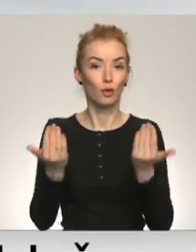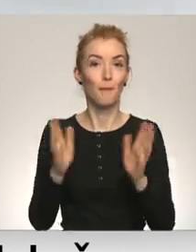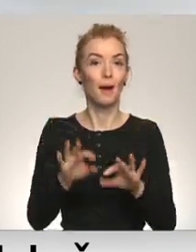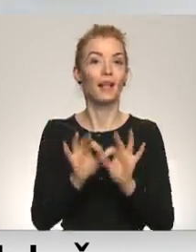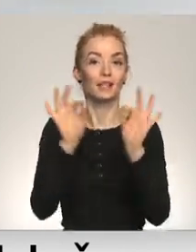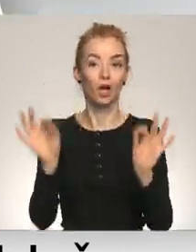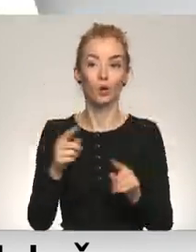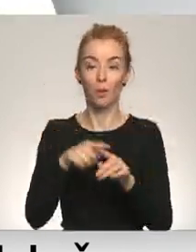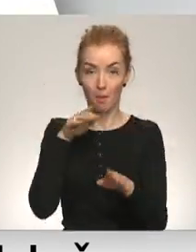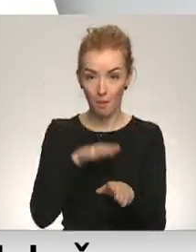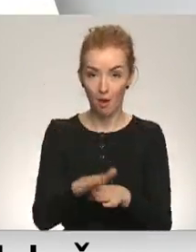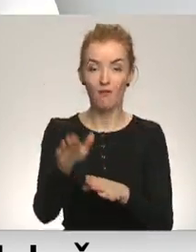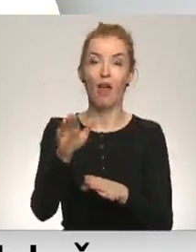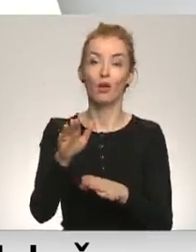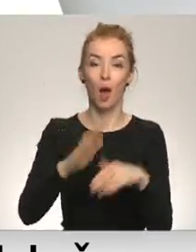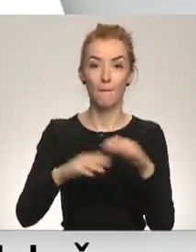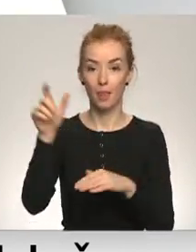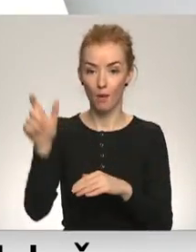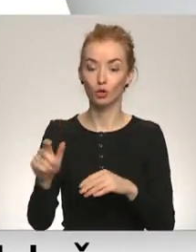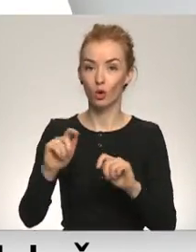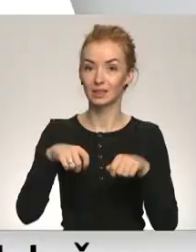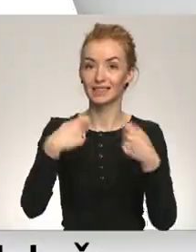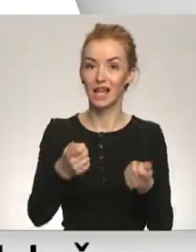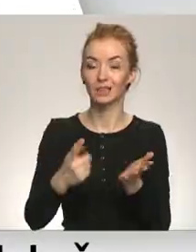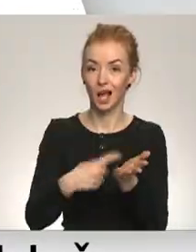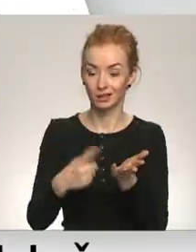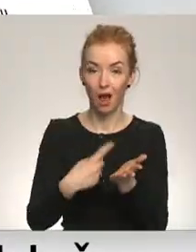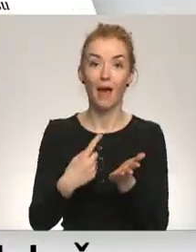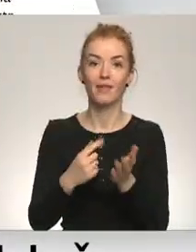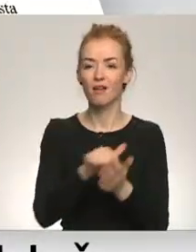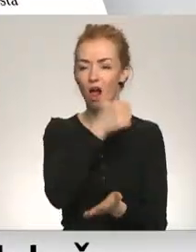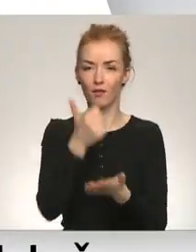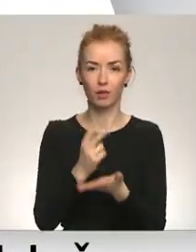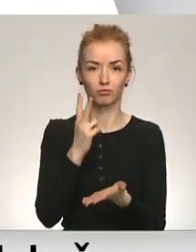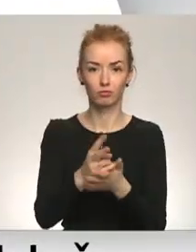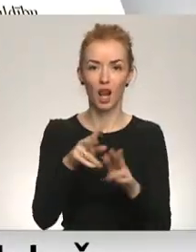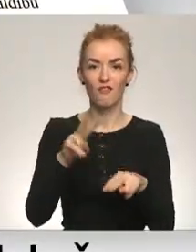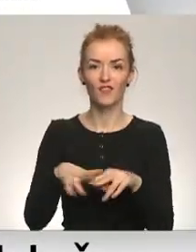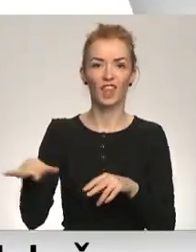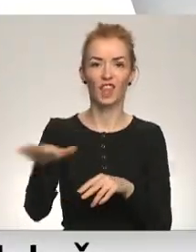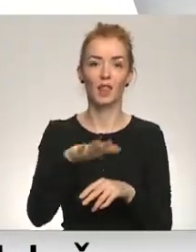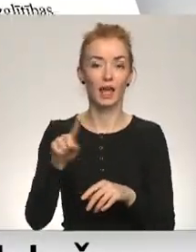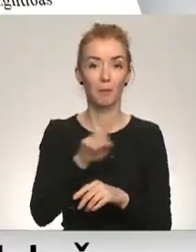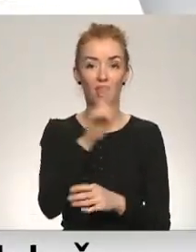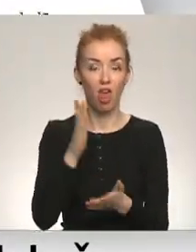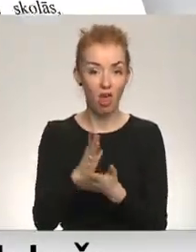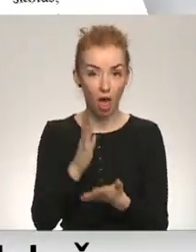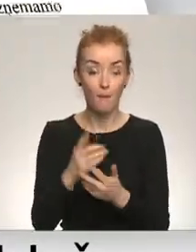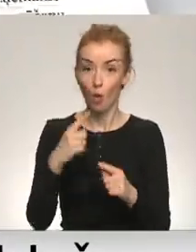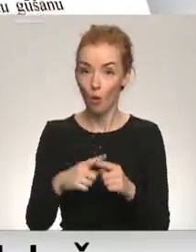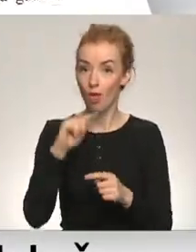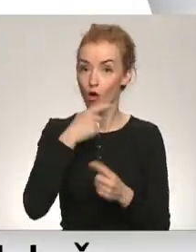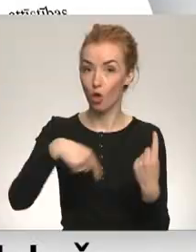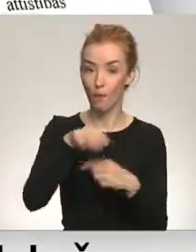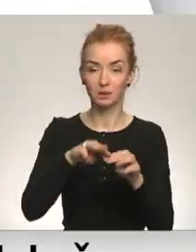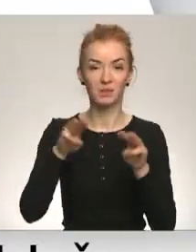padarīto amatpersonas sniedz atskaitas saimā. Galvenais darāmais – veicināt vides pieejamību. Un ekonomikas ministrijā